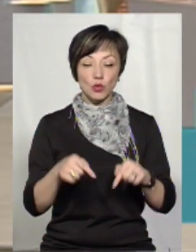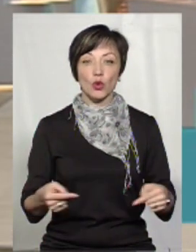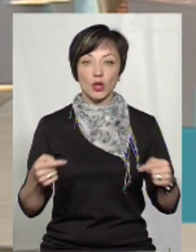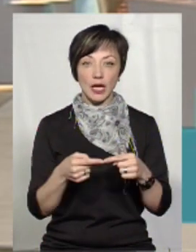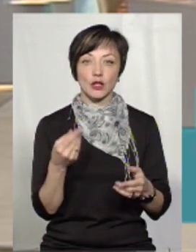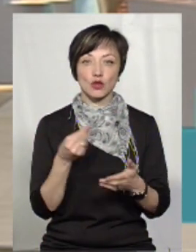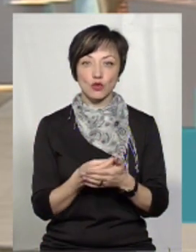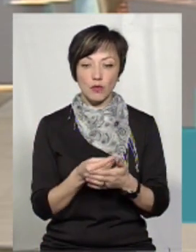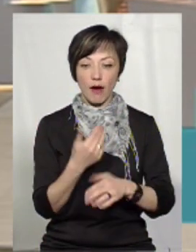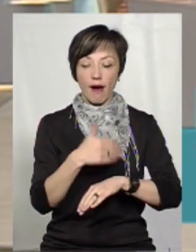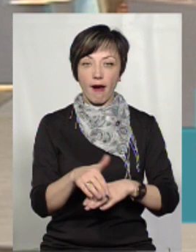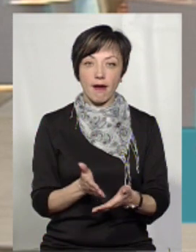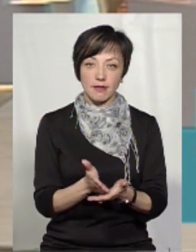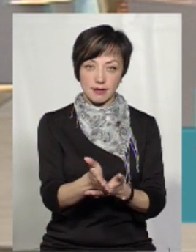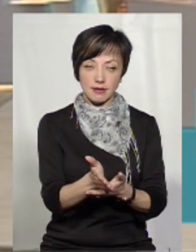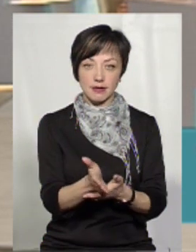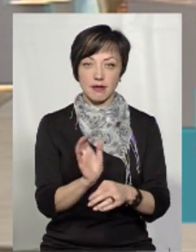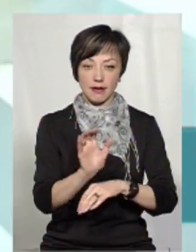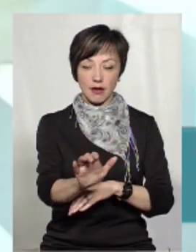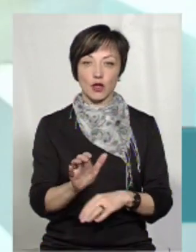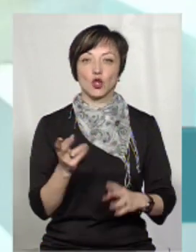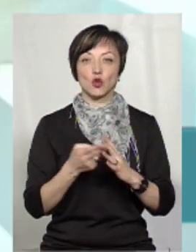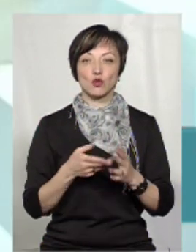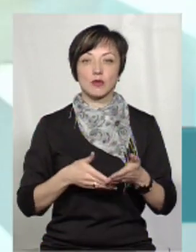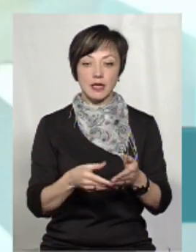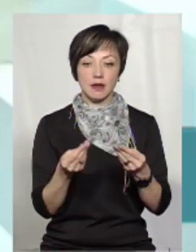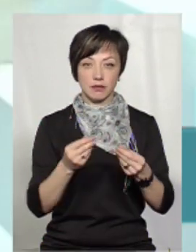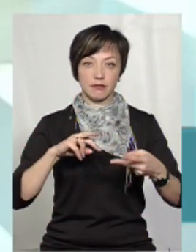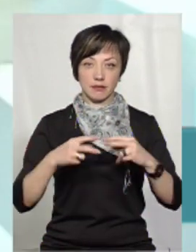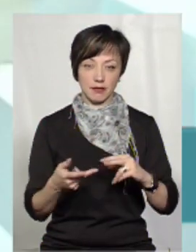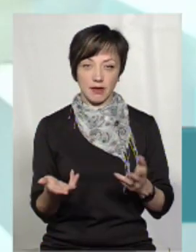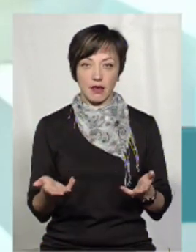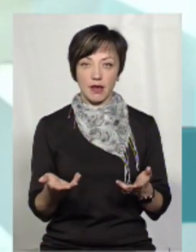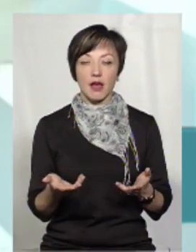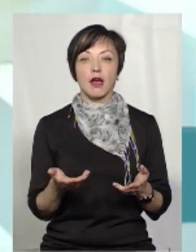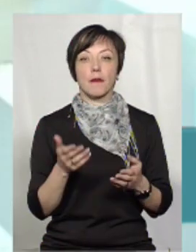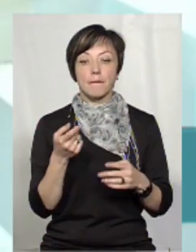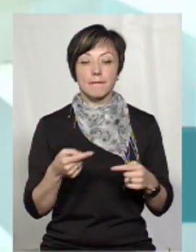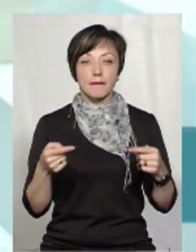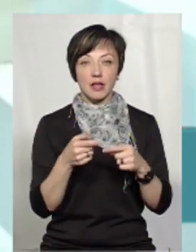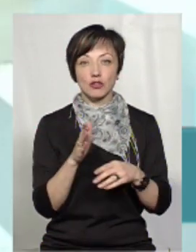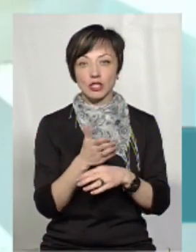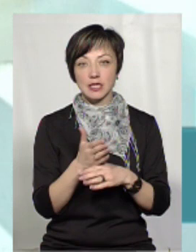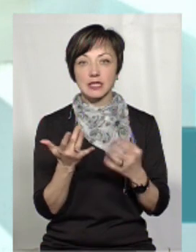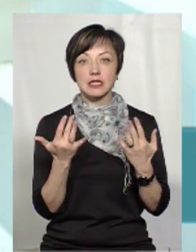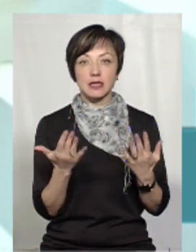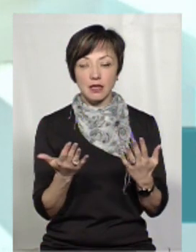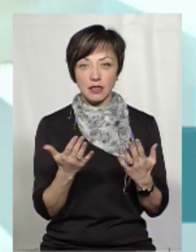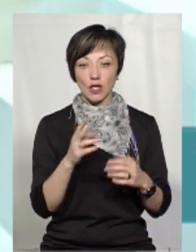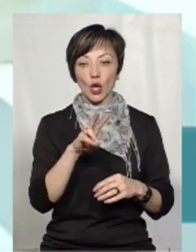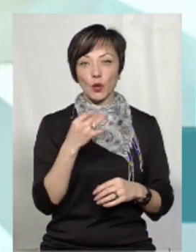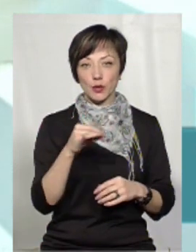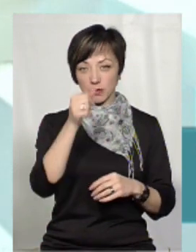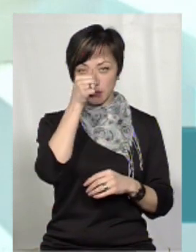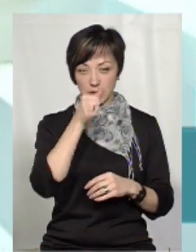конкретна сума йде адресна. Це субсидія в готівській формі. Є певну частинку, наприклад, скільки вона за